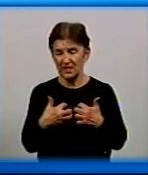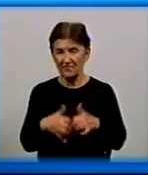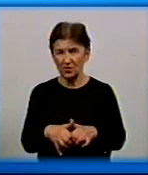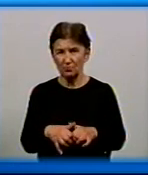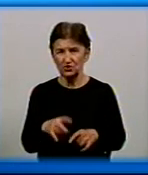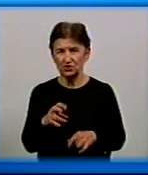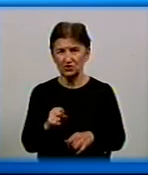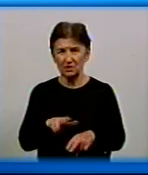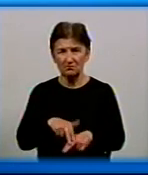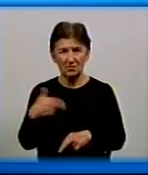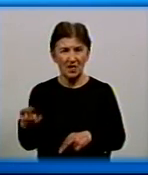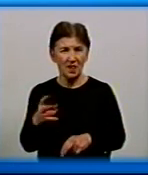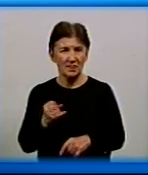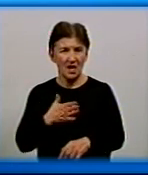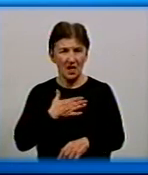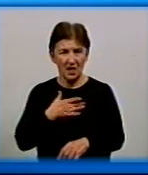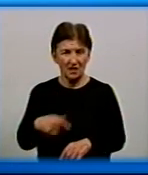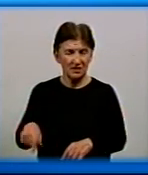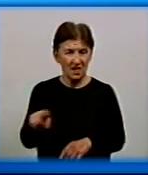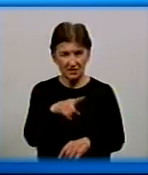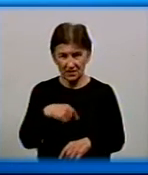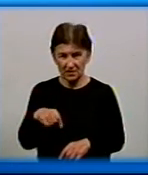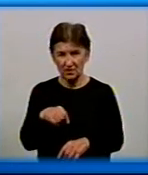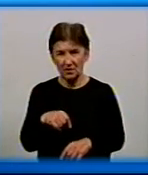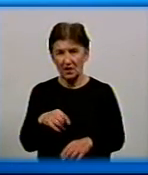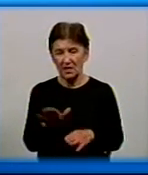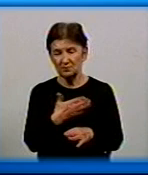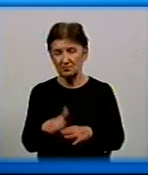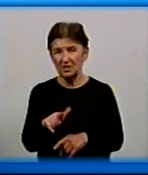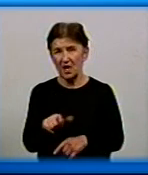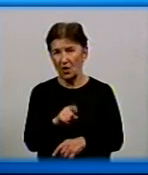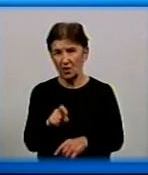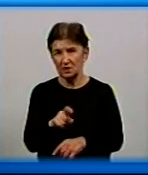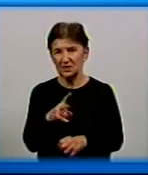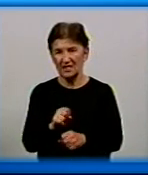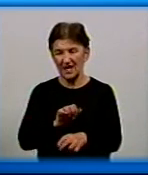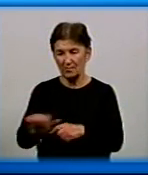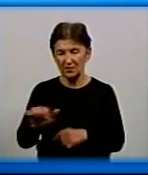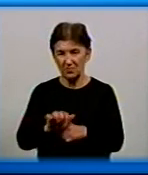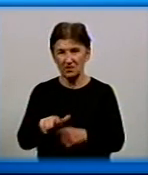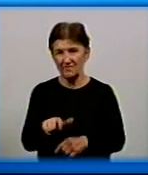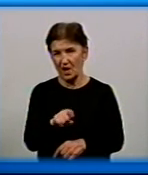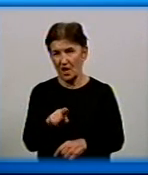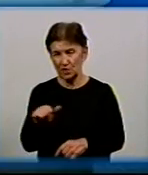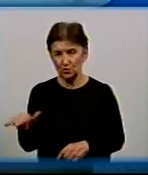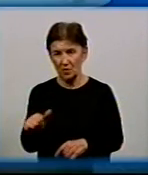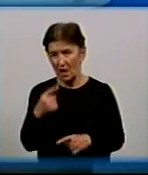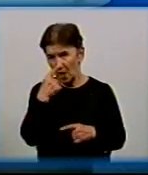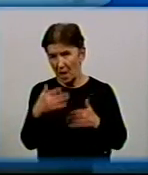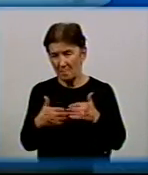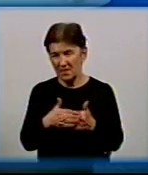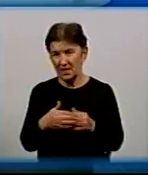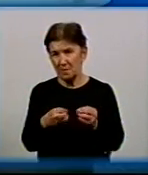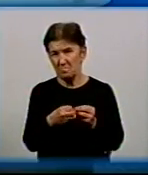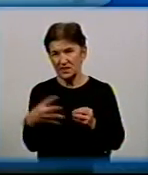пішло на НАК, на розподілчика газу і на транспортувальника газу. А все інше, там біля 15